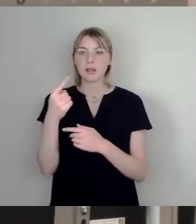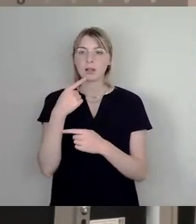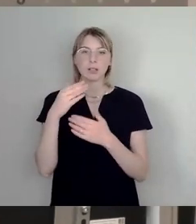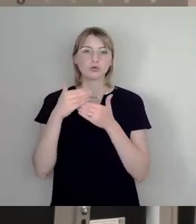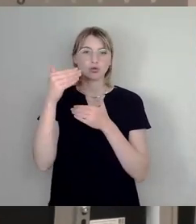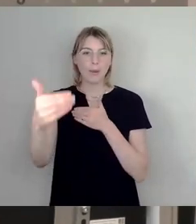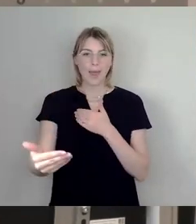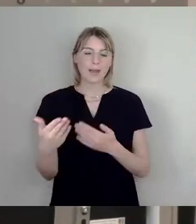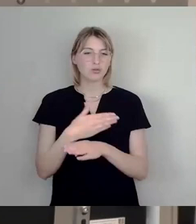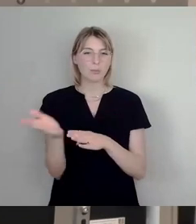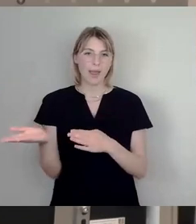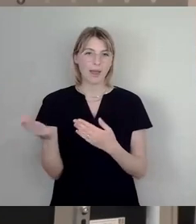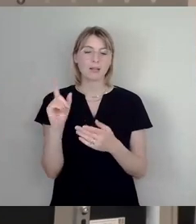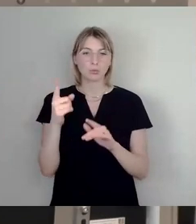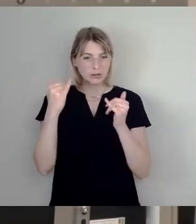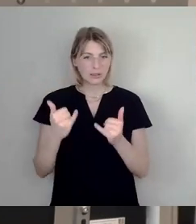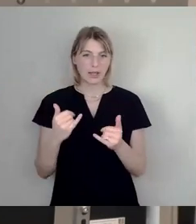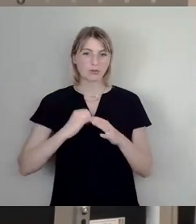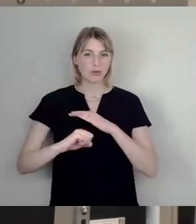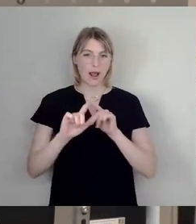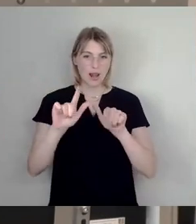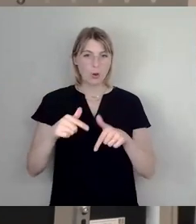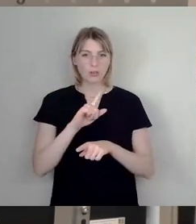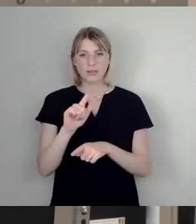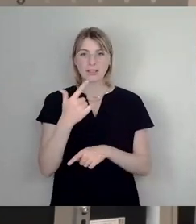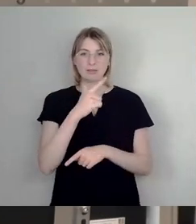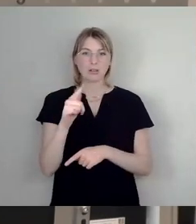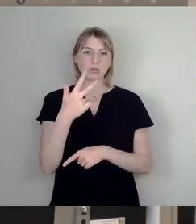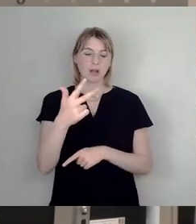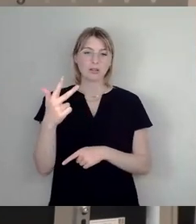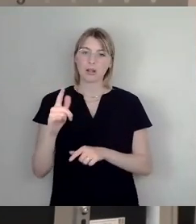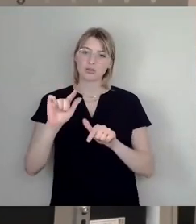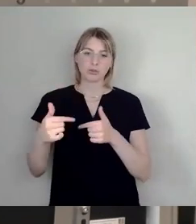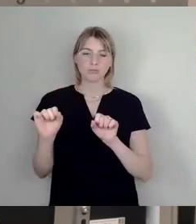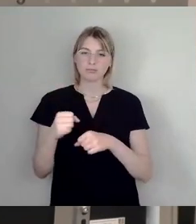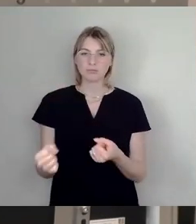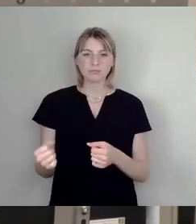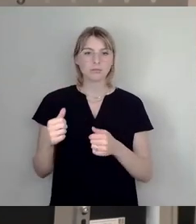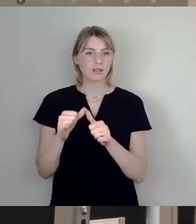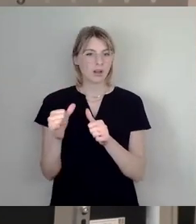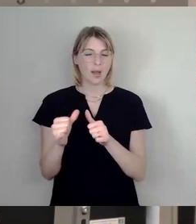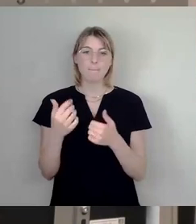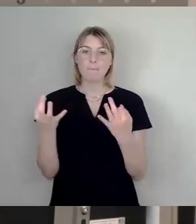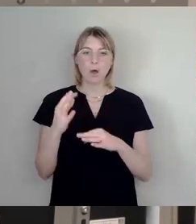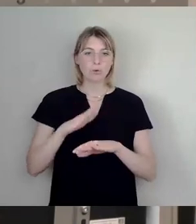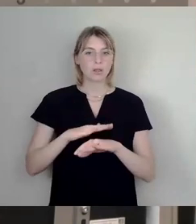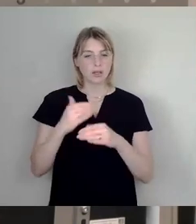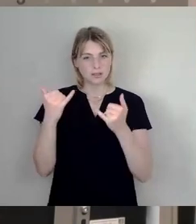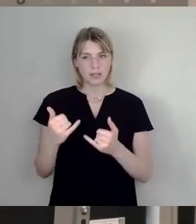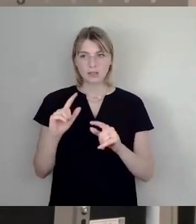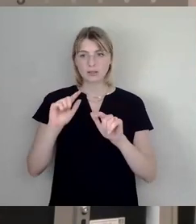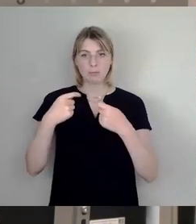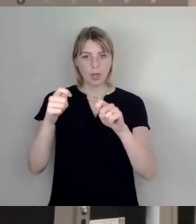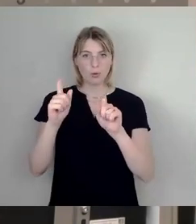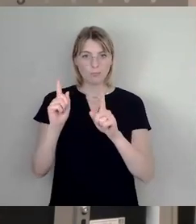möglich stattfinden soll und nicht erst 2033, damit wir keine Zeit verlieren und damit auch das Baden am